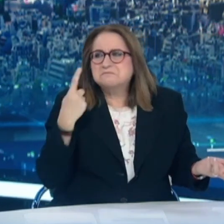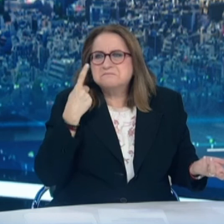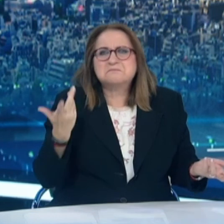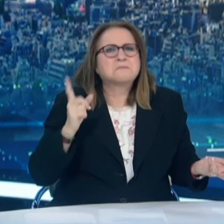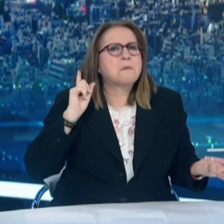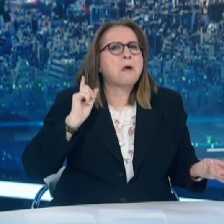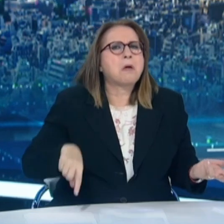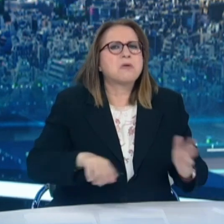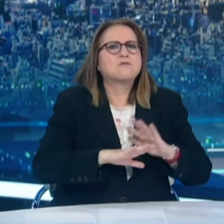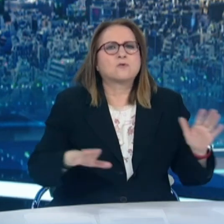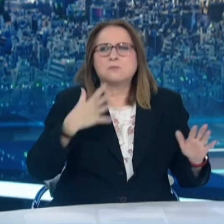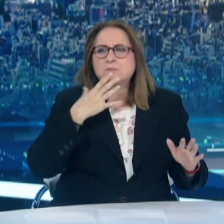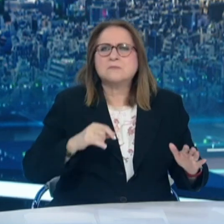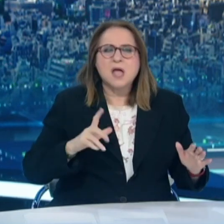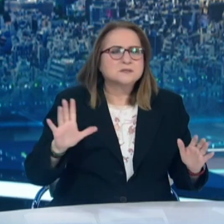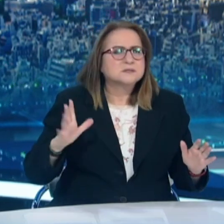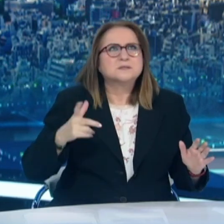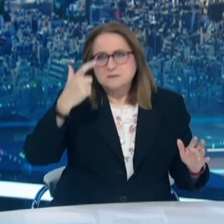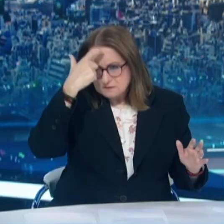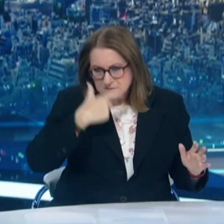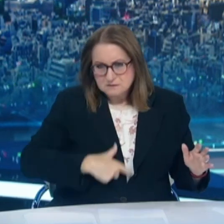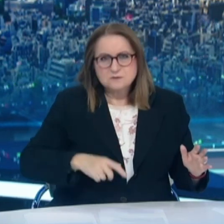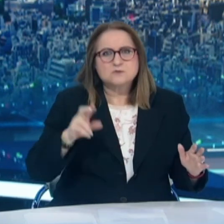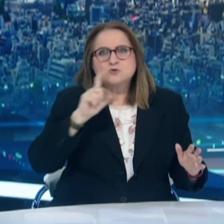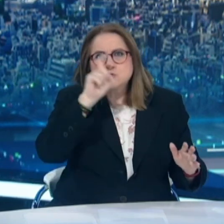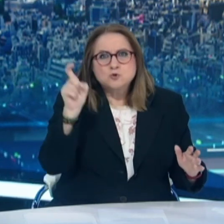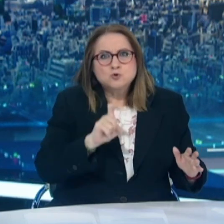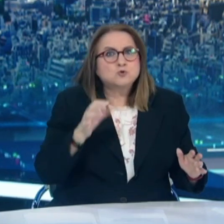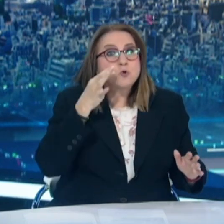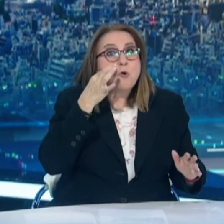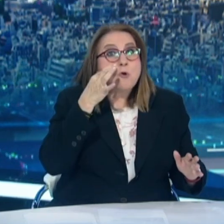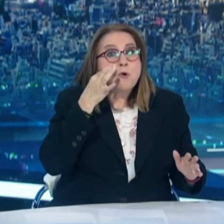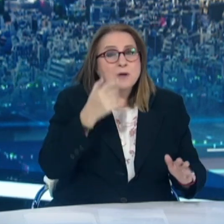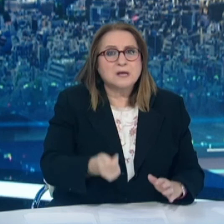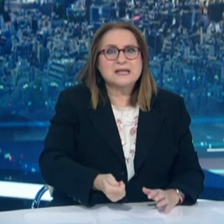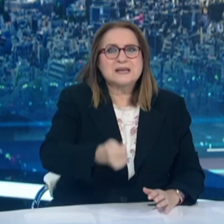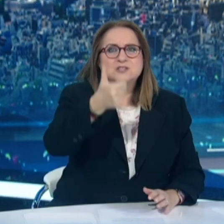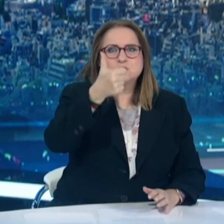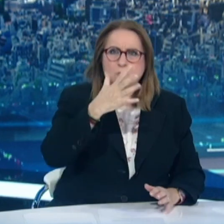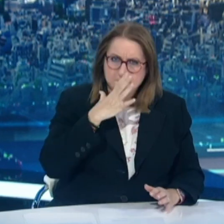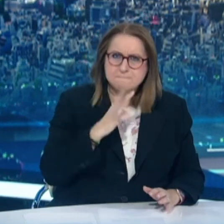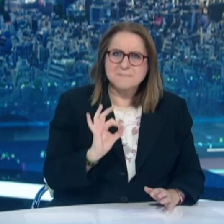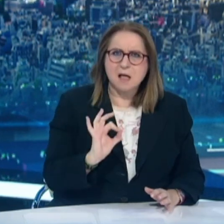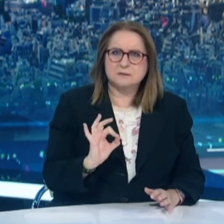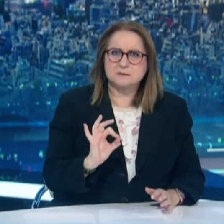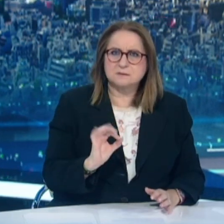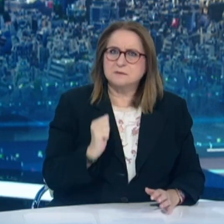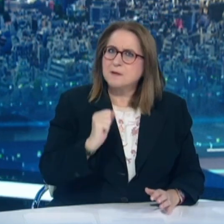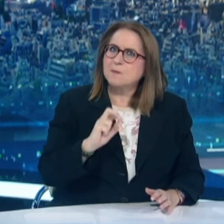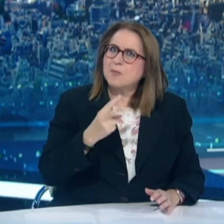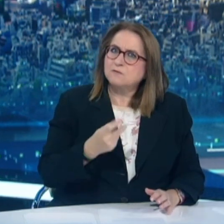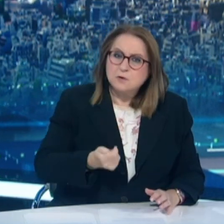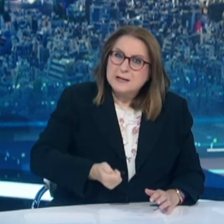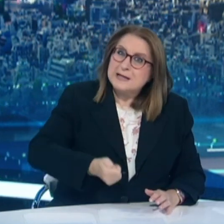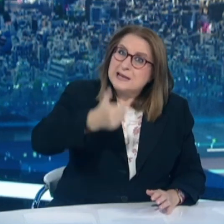άνθρωποι αυτοί παίζουν με τη ζωή τους. Και το βασικό δεν είναι ότι παίζουν με τη ζωή τους, κάποιοι παίζουν με τη ζωή τους και των υπολείπων. Και αυτό δεν ξέρω